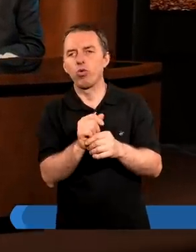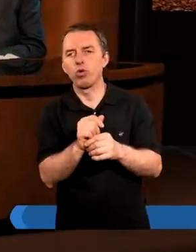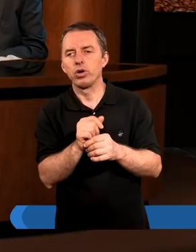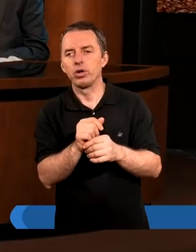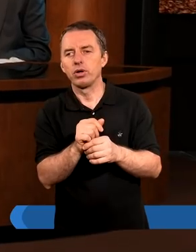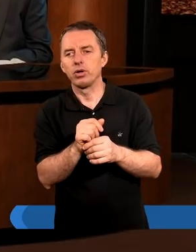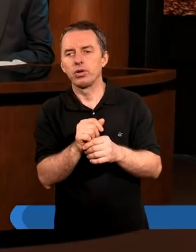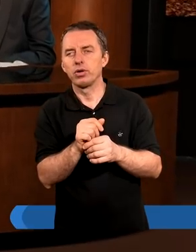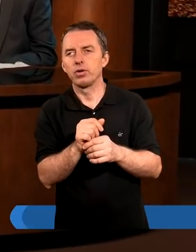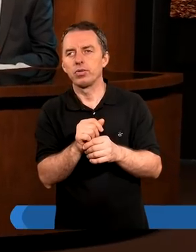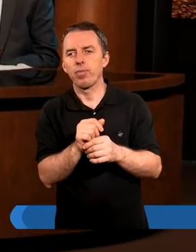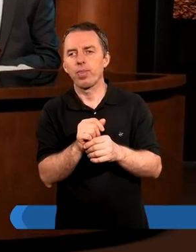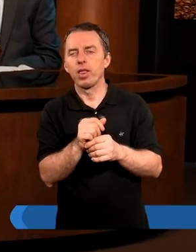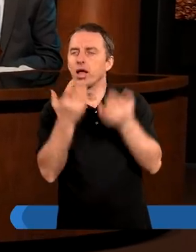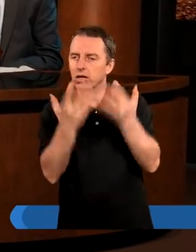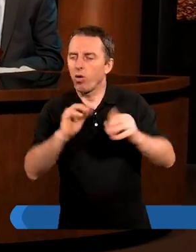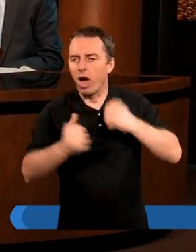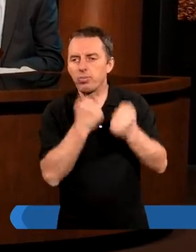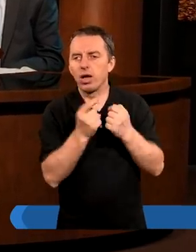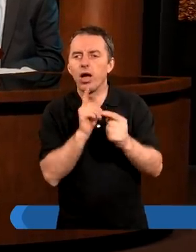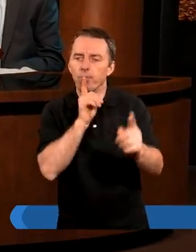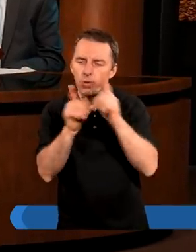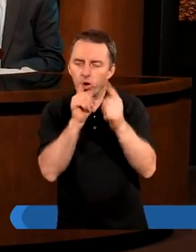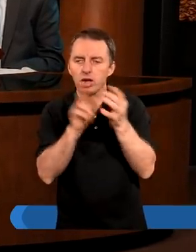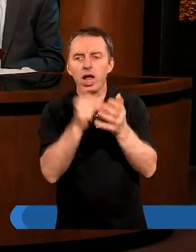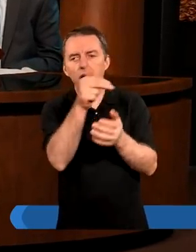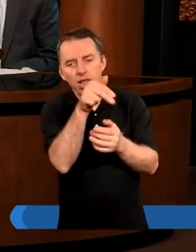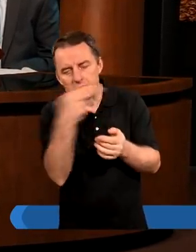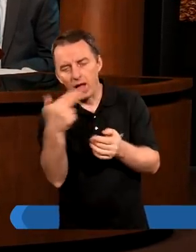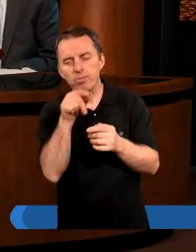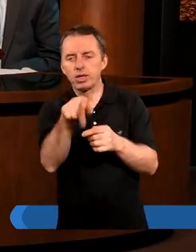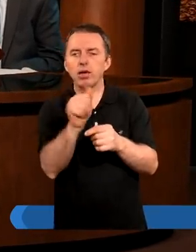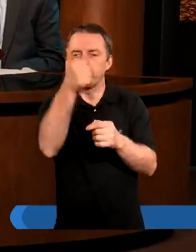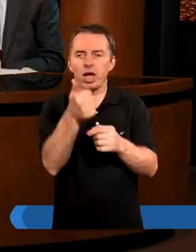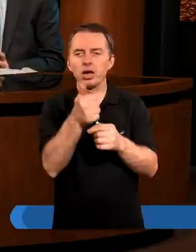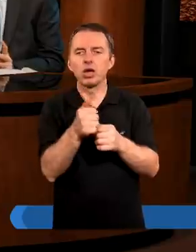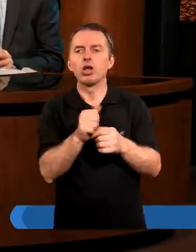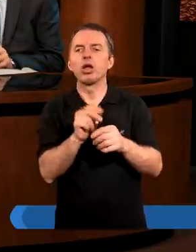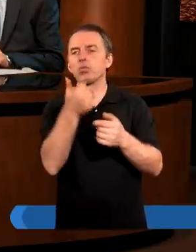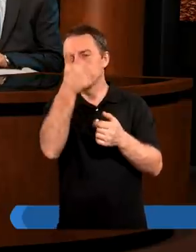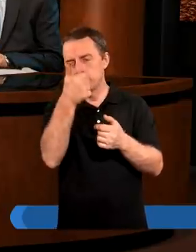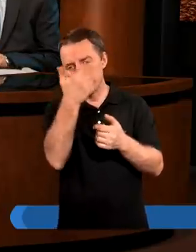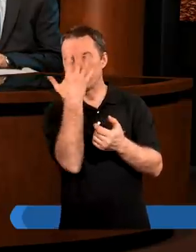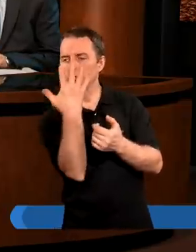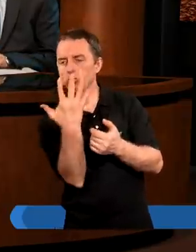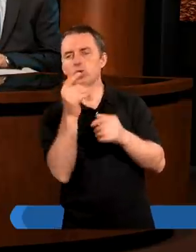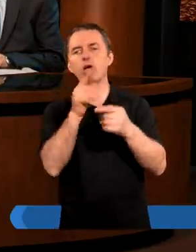chciałbym, abyśmy porozmawiali na temat tych pierwszych pięciu tekstów.